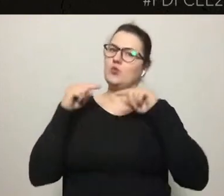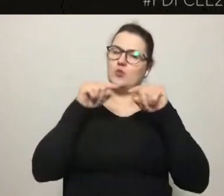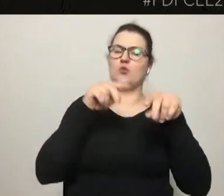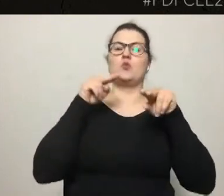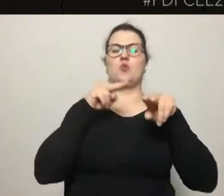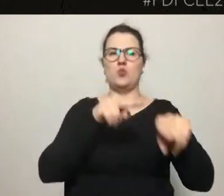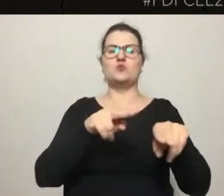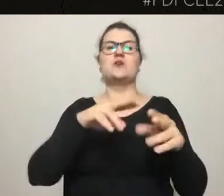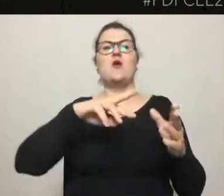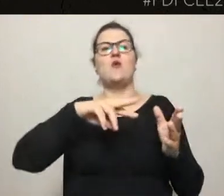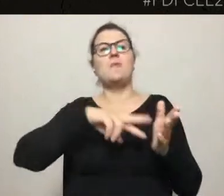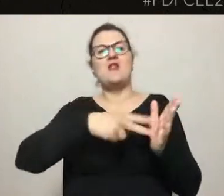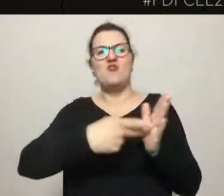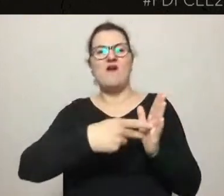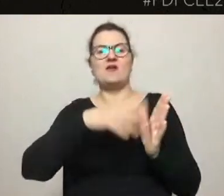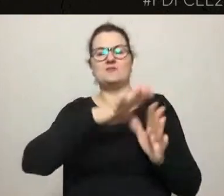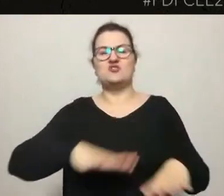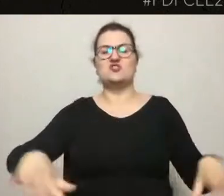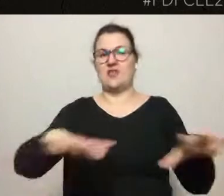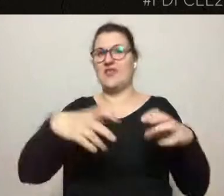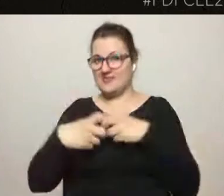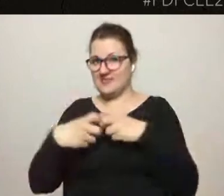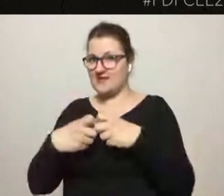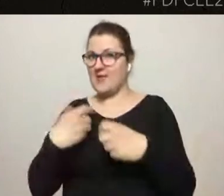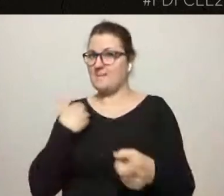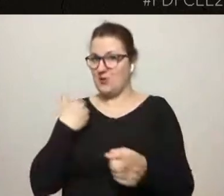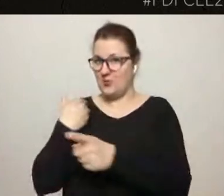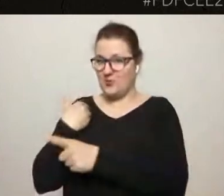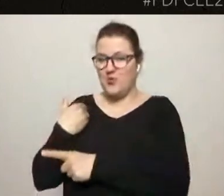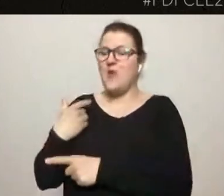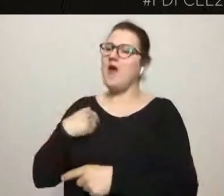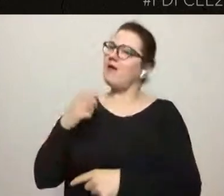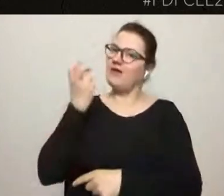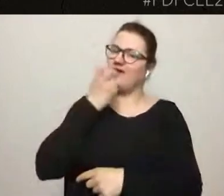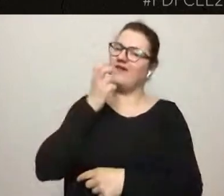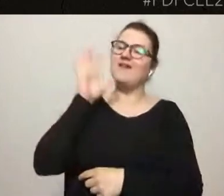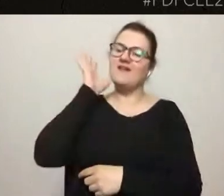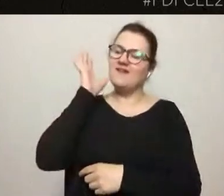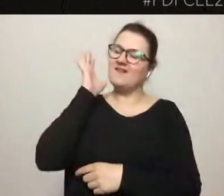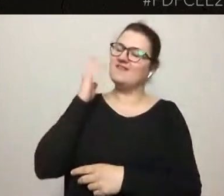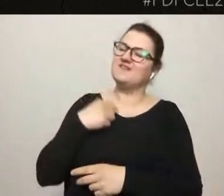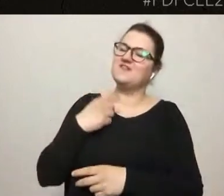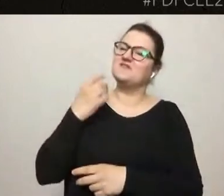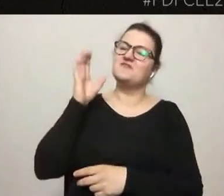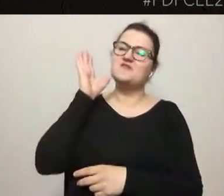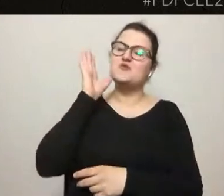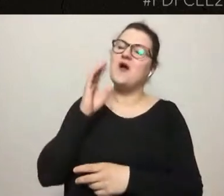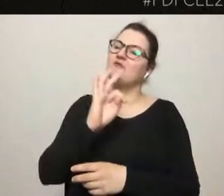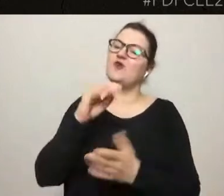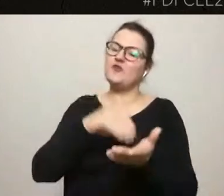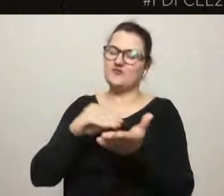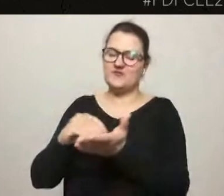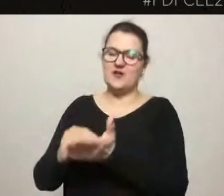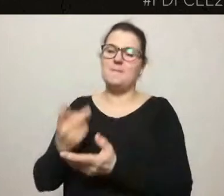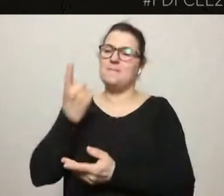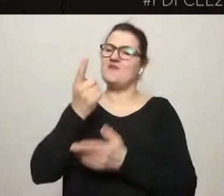online. Sama z ciekawością wysłucham ich doświadczeń. Pierwszym naszym panelistą będzie dr